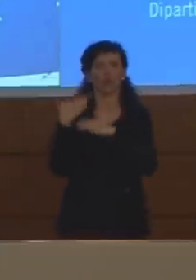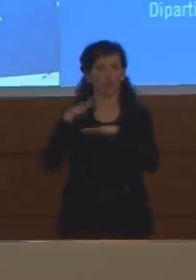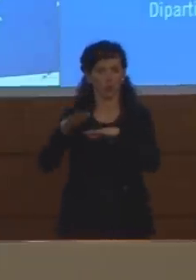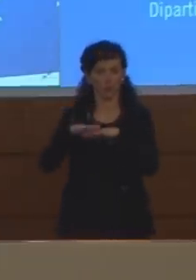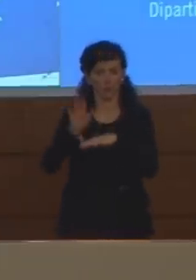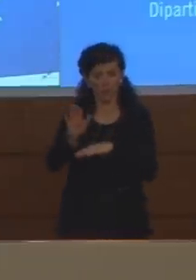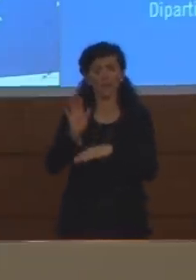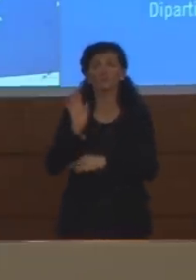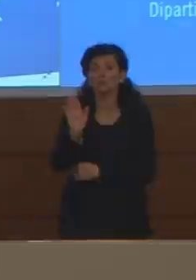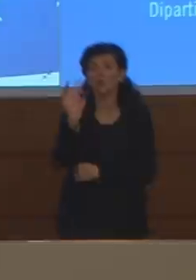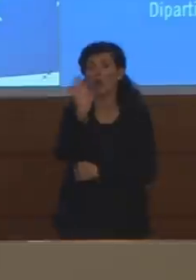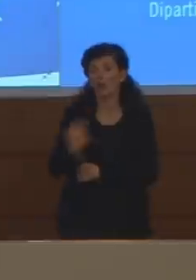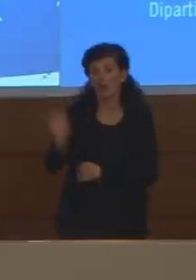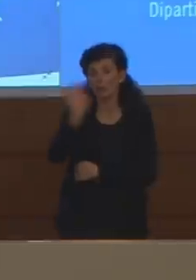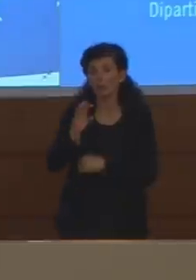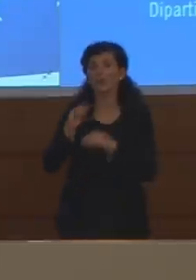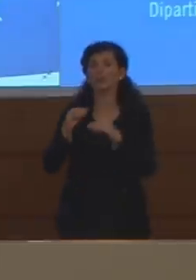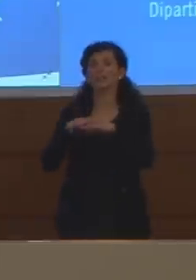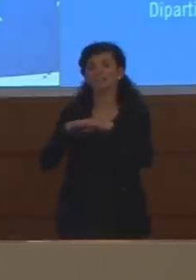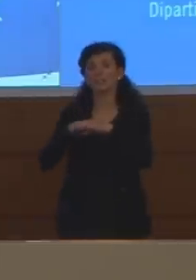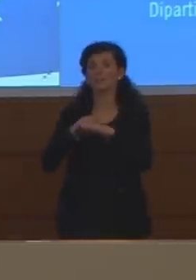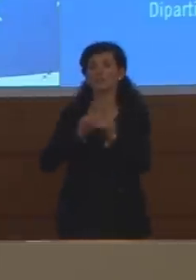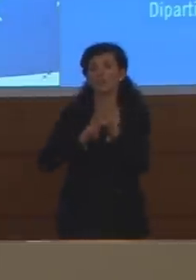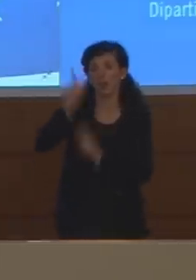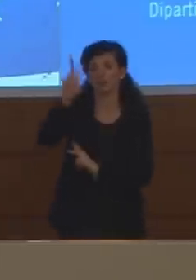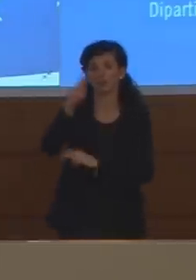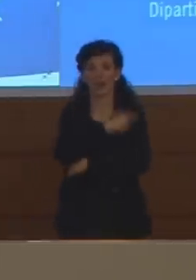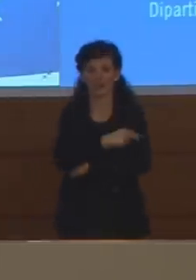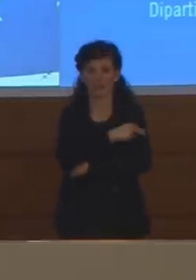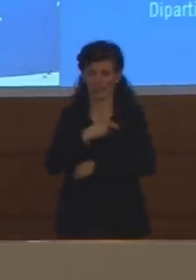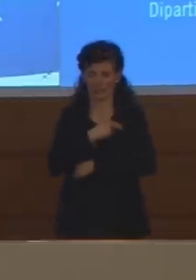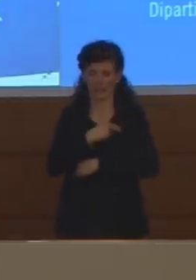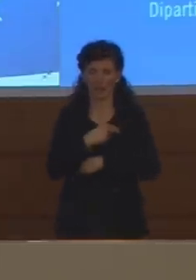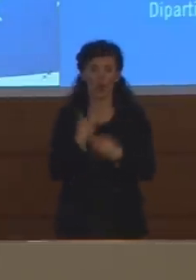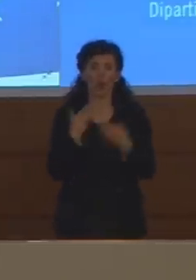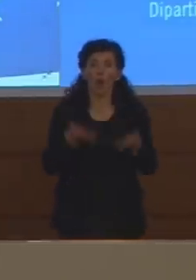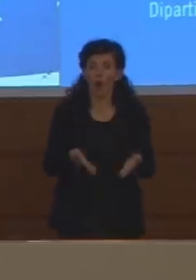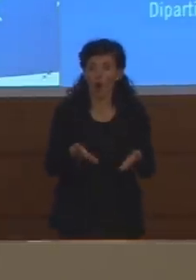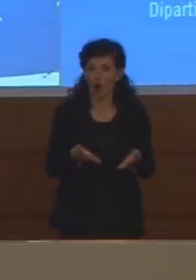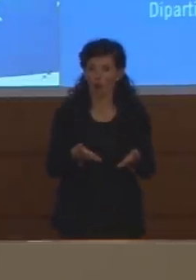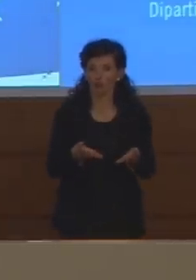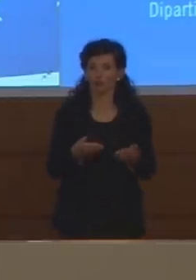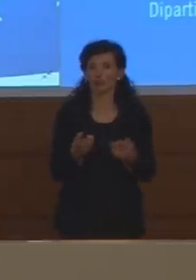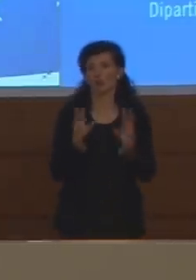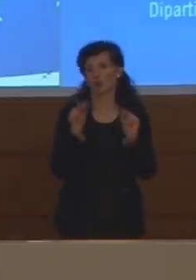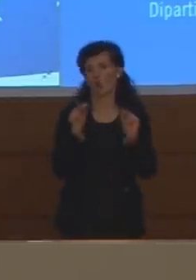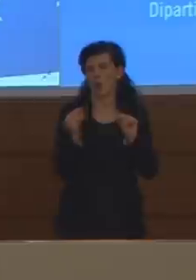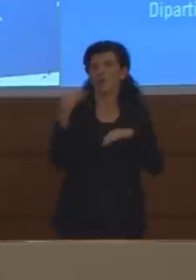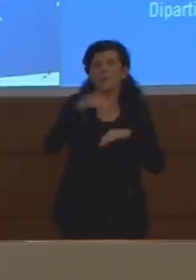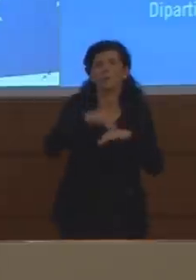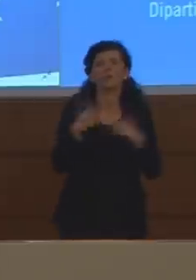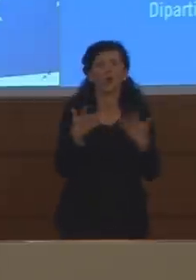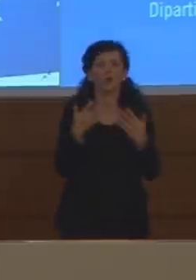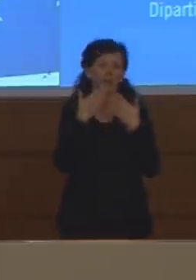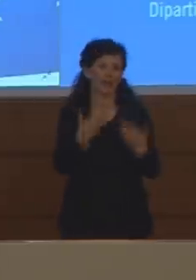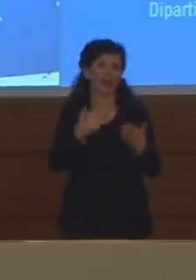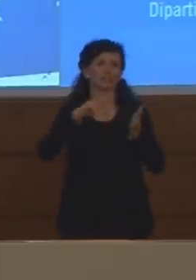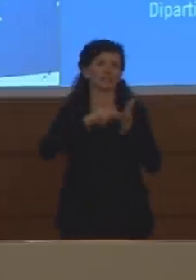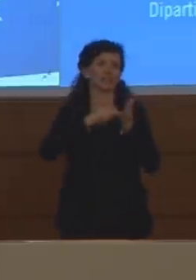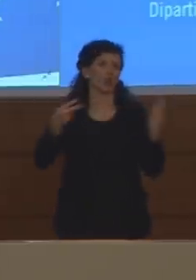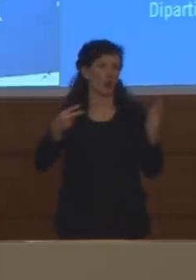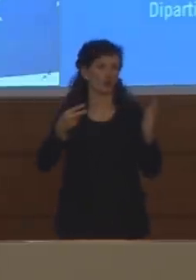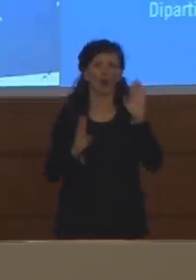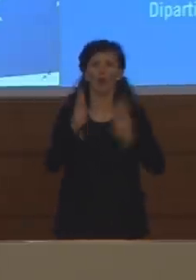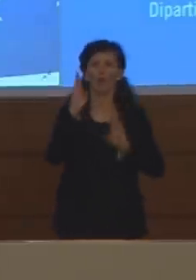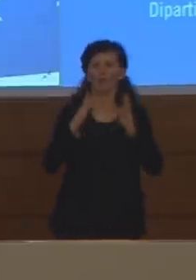e al servizio sanitario nazionale. Quello che abbiamo di nuovo rispetto alla tubercolosi è la tecnologia. Quest'app di cui